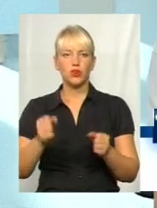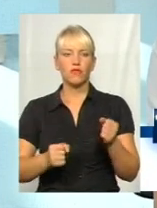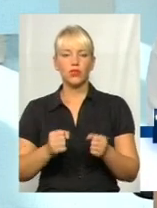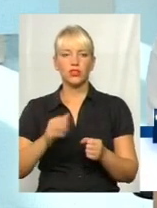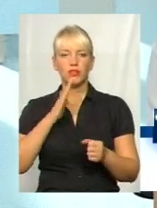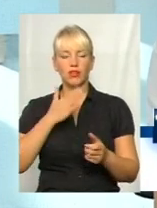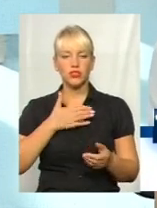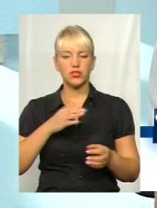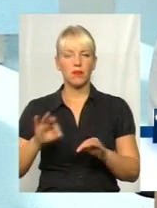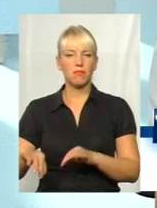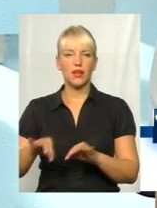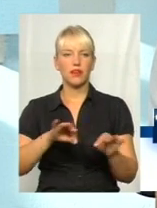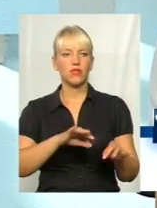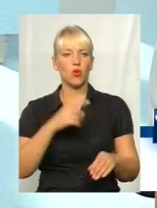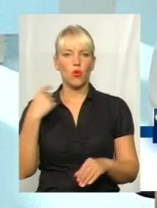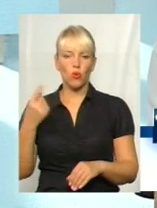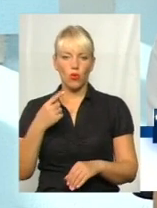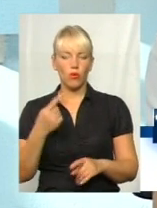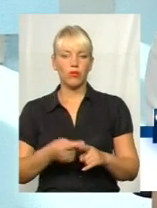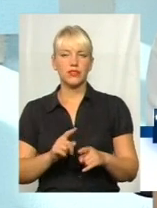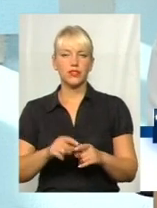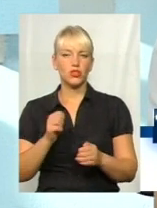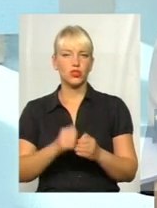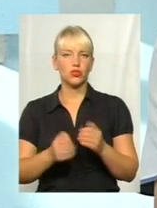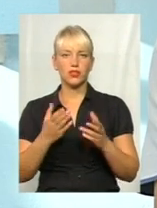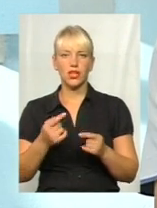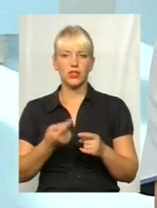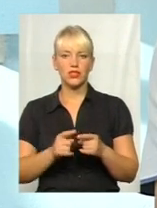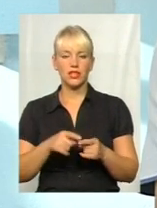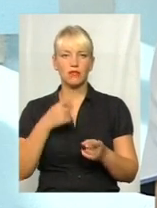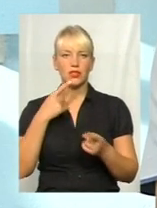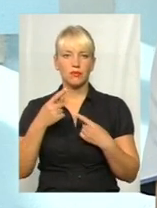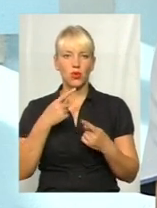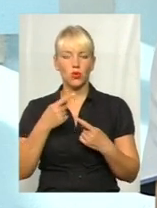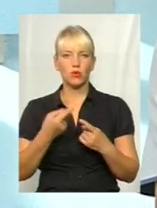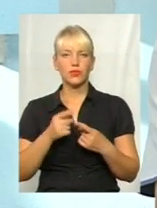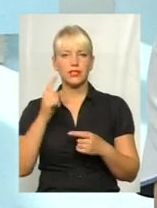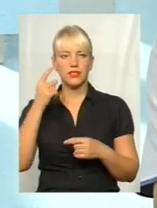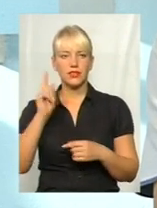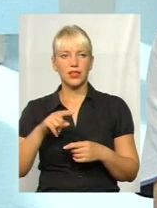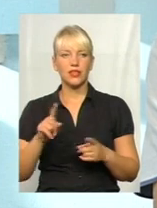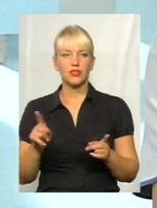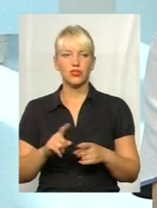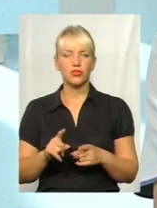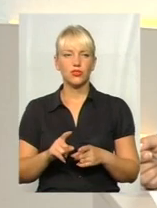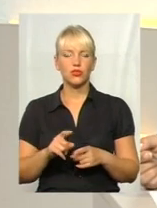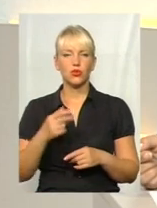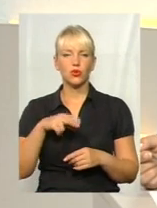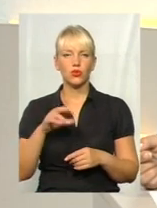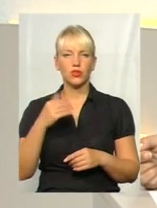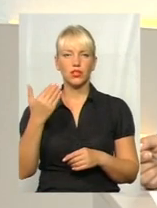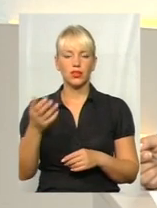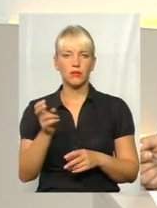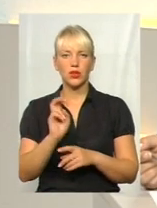перевізники в області місцевій, ми щоденно з ними спілкуємося, і ти знаєш одне, що йде миттєва тікучка кадрів, що до них приходять